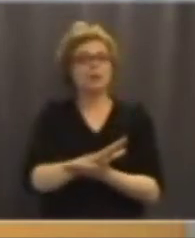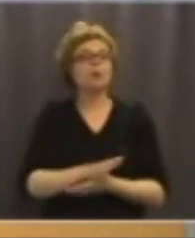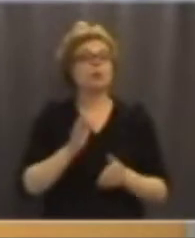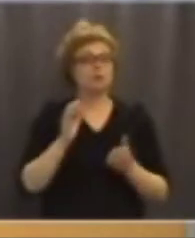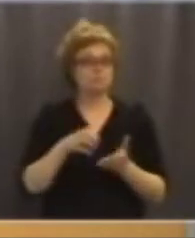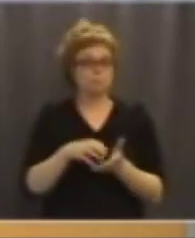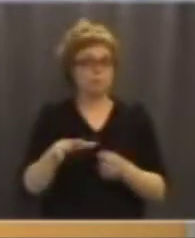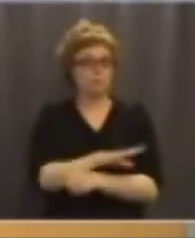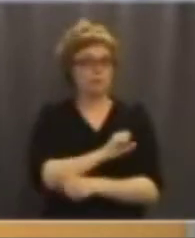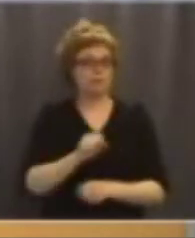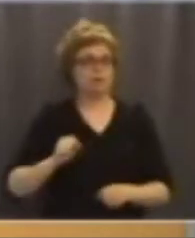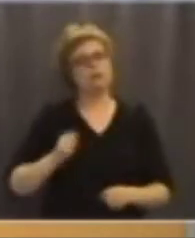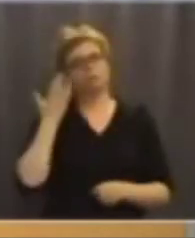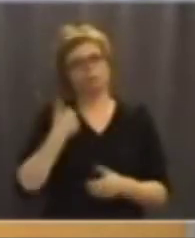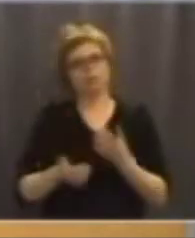jämt.